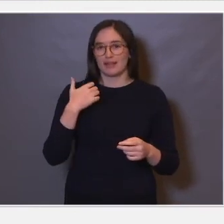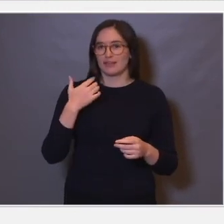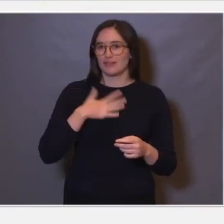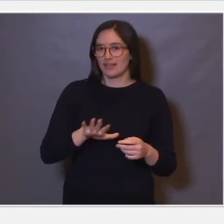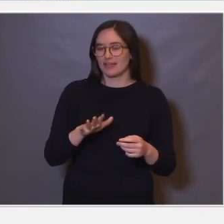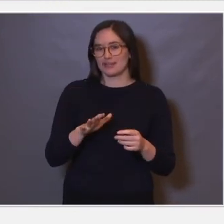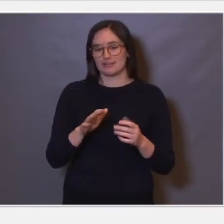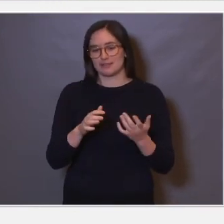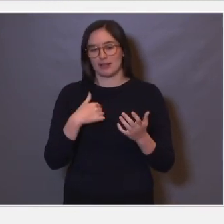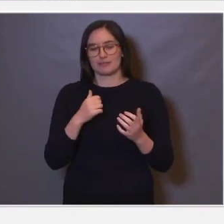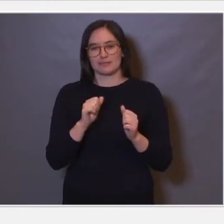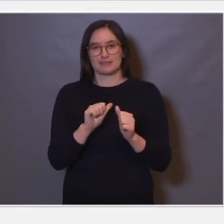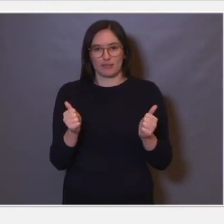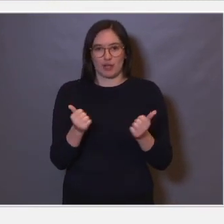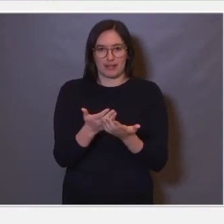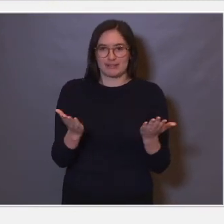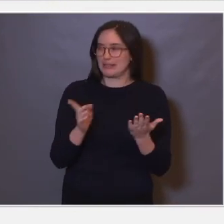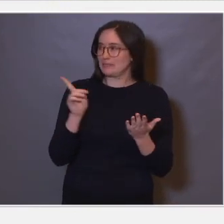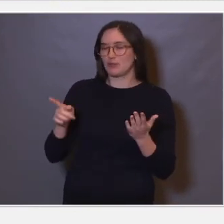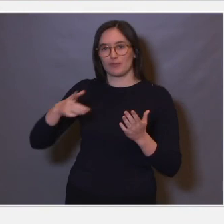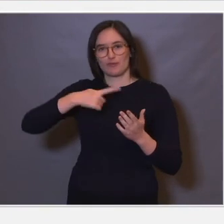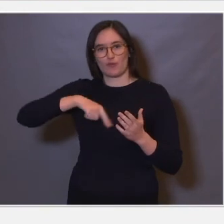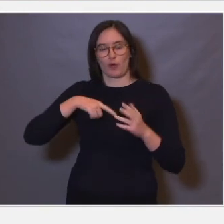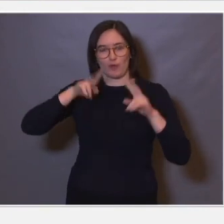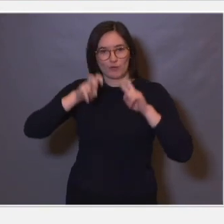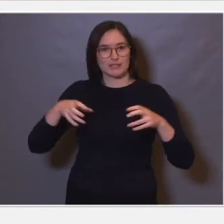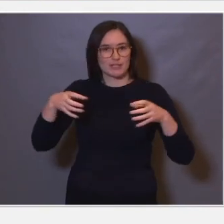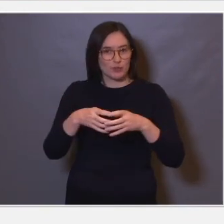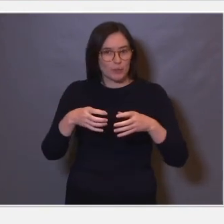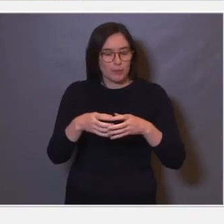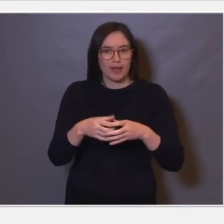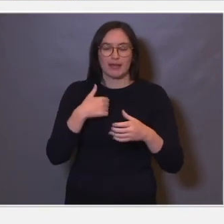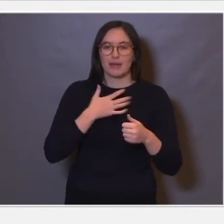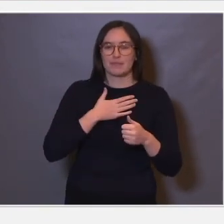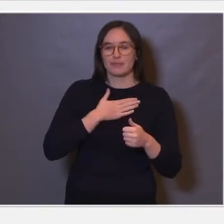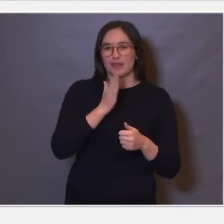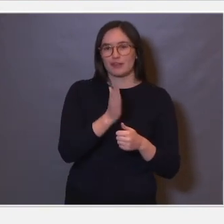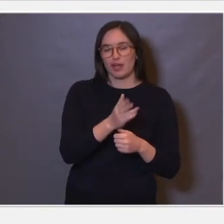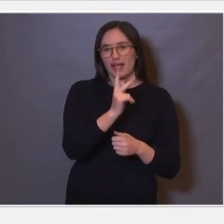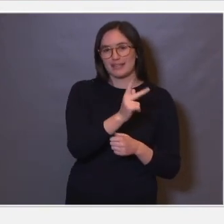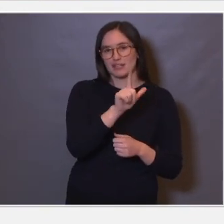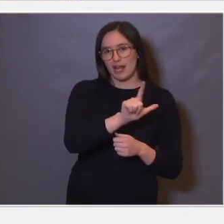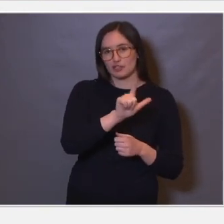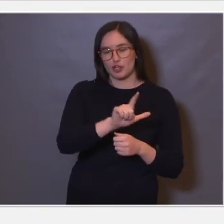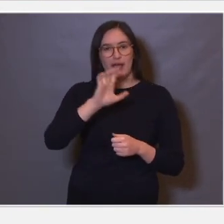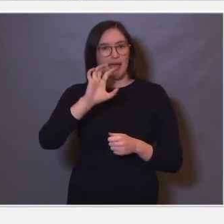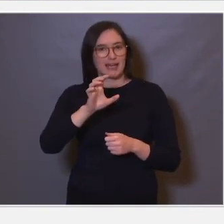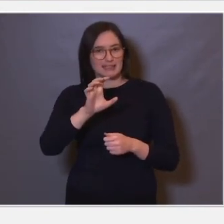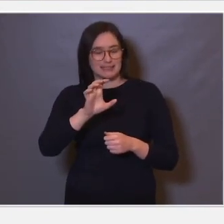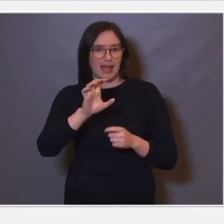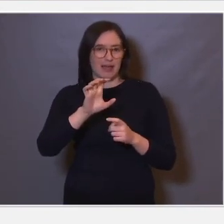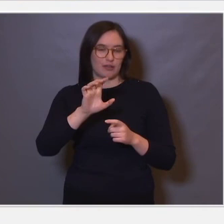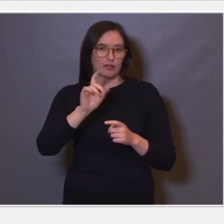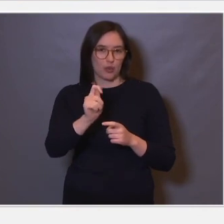lite av dette her selv, så dette er vår forskningsgruppe. Og spesielt vil jeg takke Kristian Lensje og Elise Thomsen og Mattis Vigestrand, som gjorde de